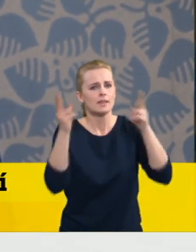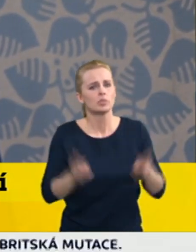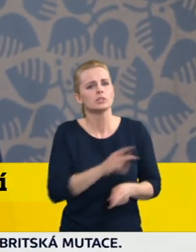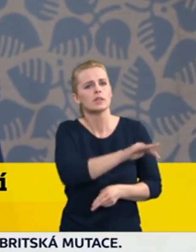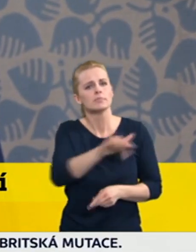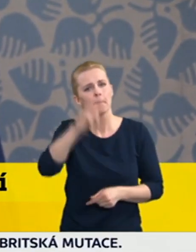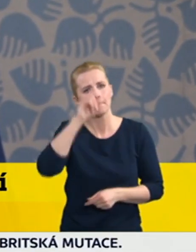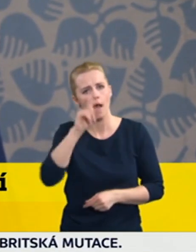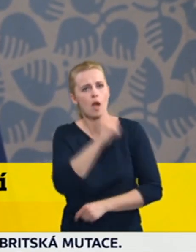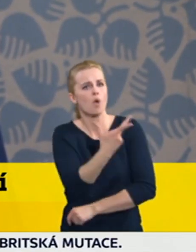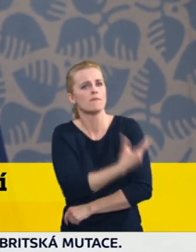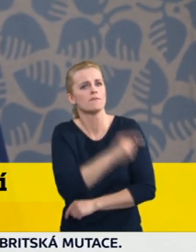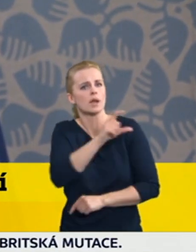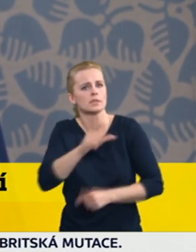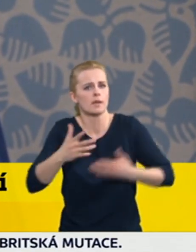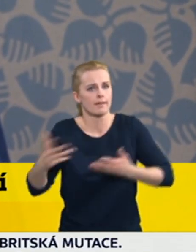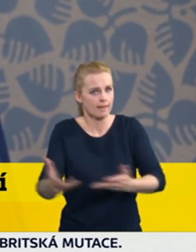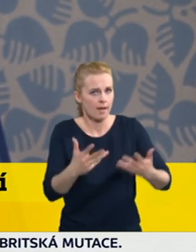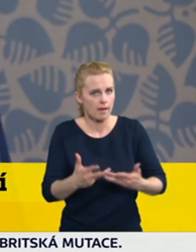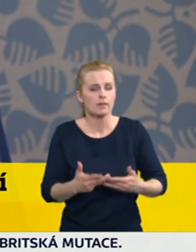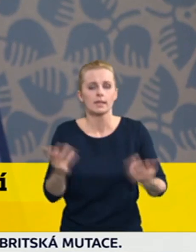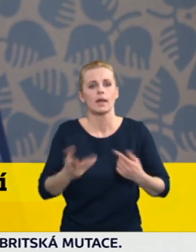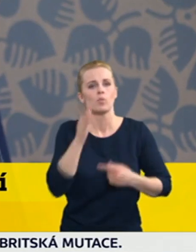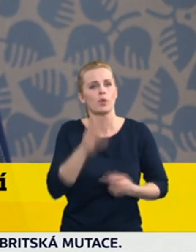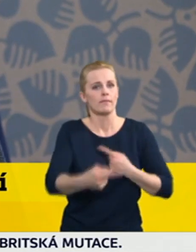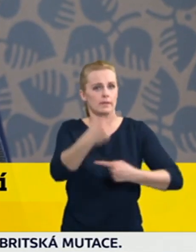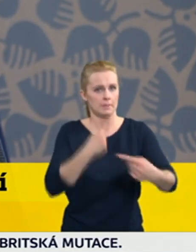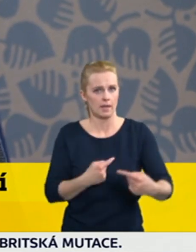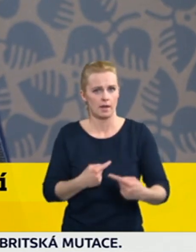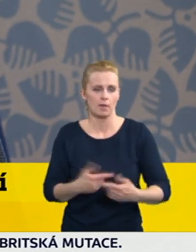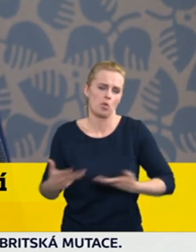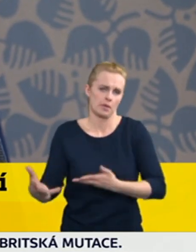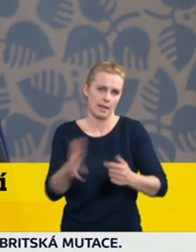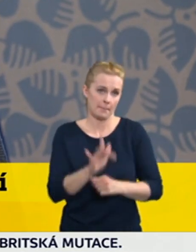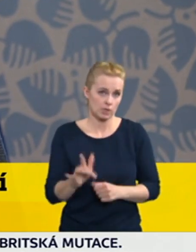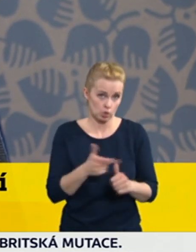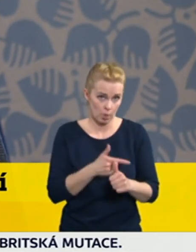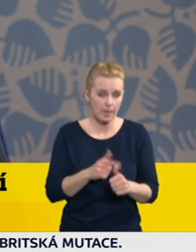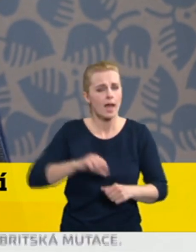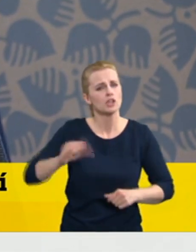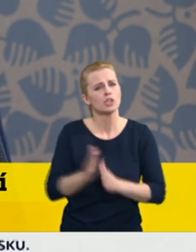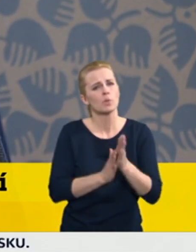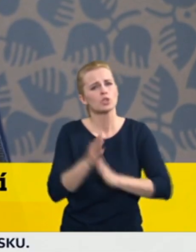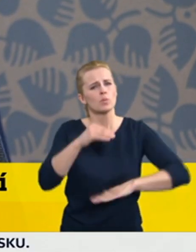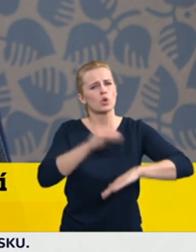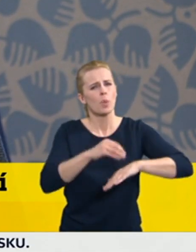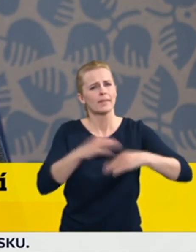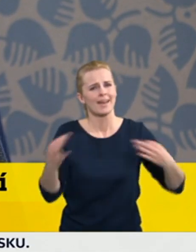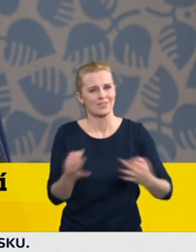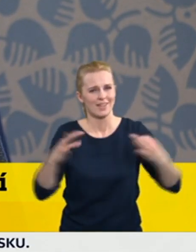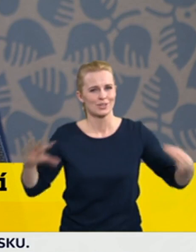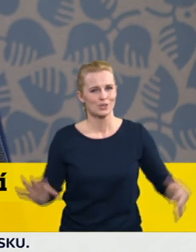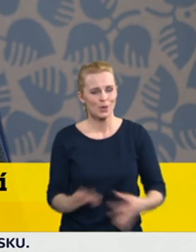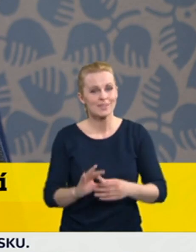dojít k té výměně, nebo která zařízení, a jenom ještě prosím o komentář k tomuto, že druhá dávka vakcíny od